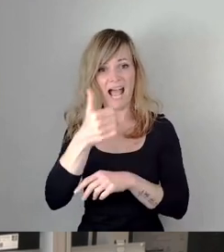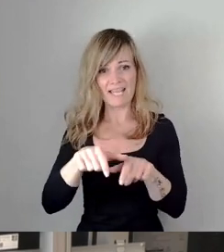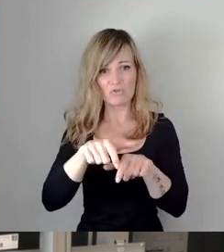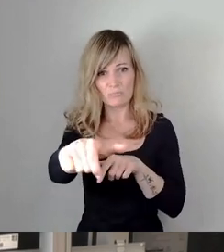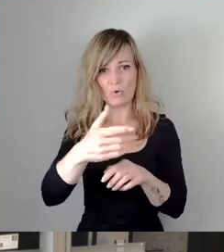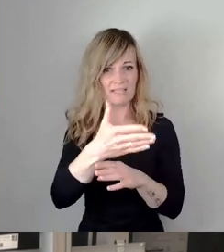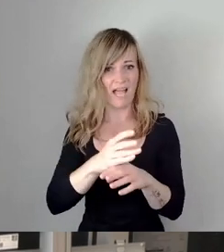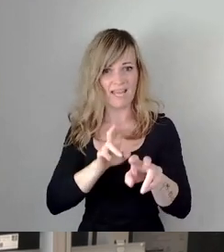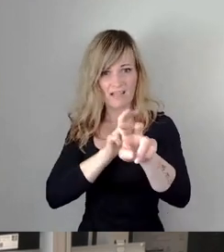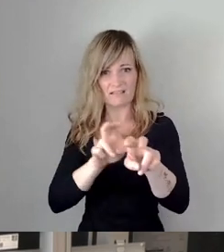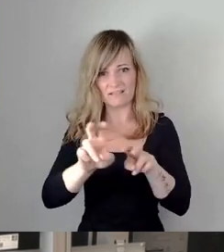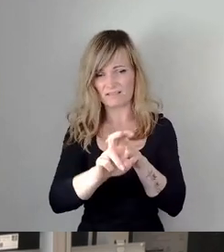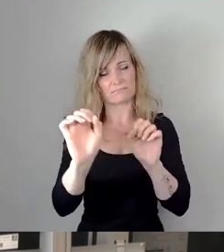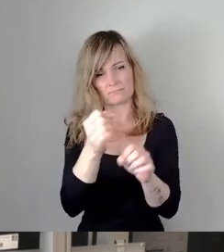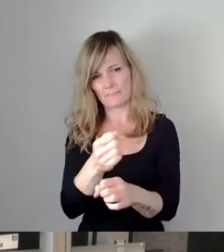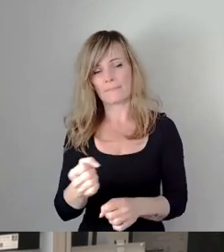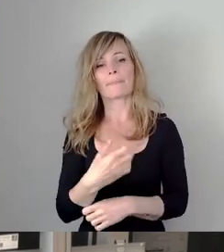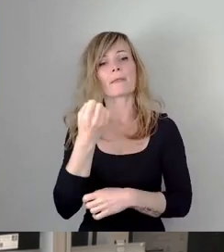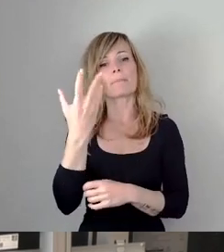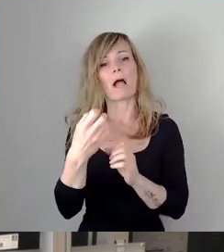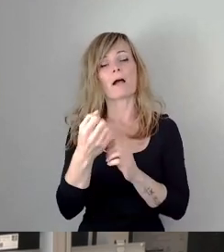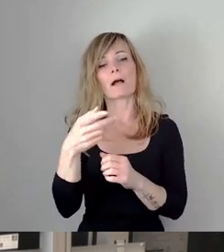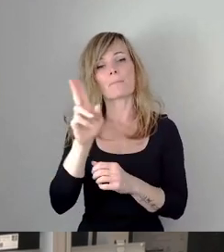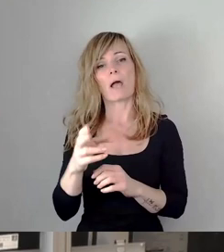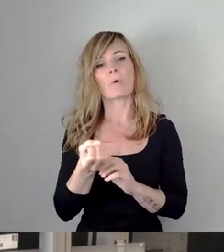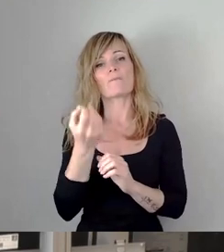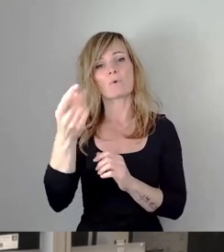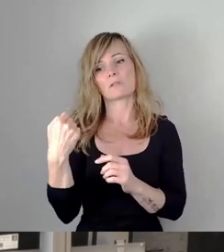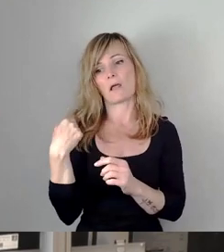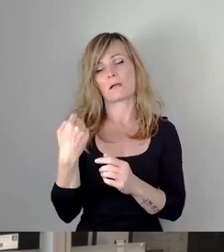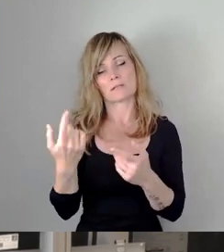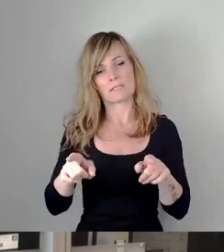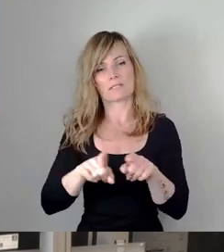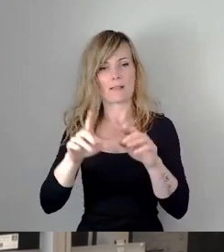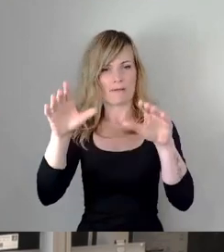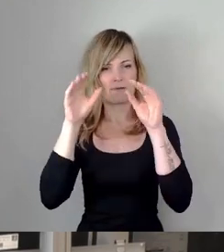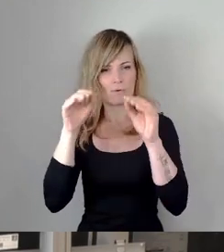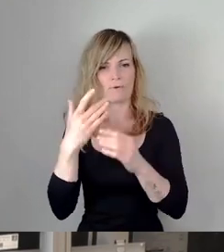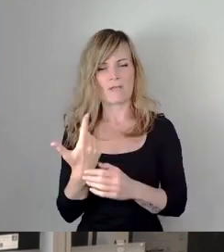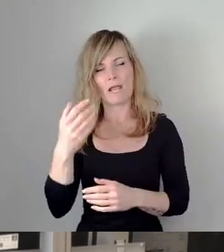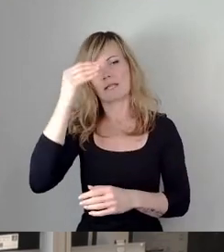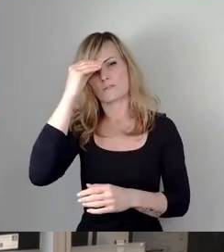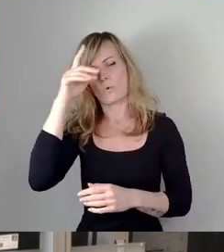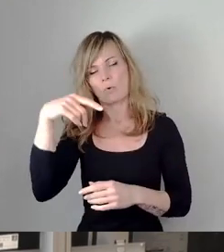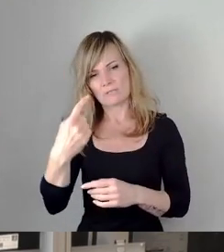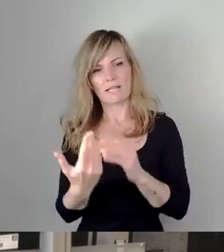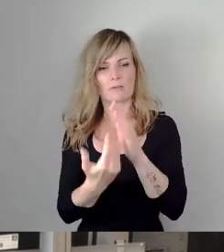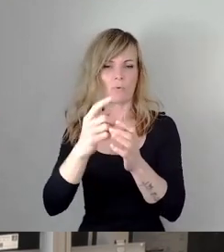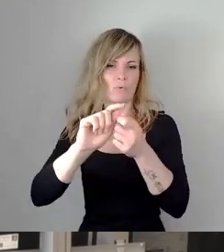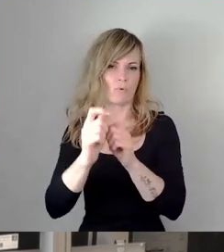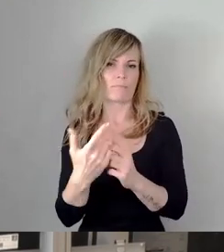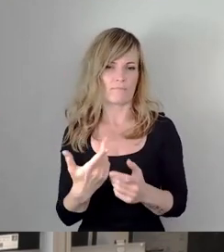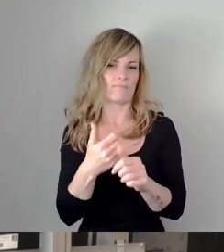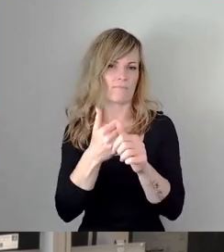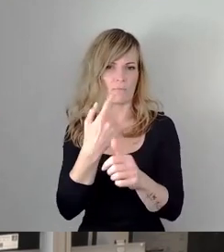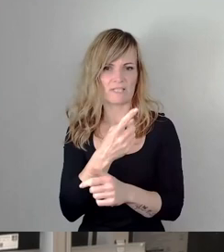haben wir erst vor kurzem eine vergleichbare Erfahrung machen müssen. Vielleicht sollten wir versuchen, auch mal ein paar Lehren aus dieser Katastrophe zu ziehen, damit es nicht